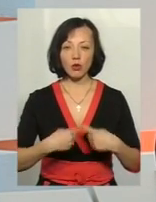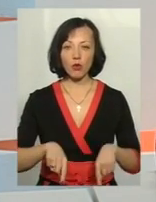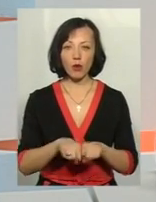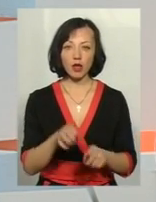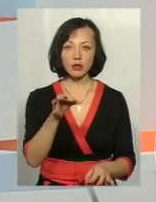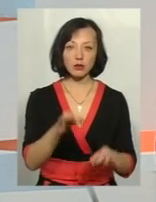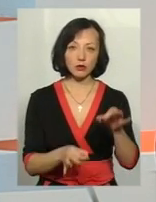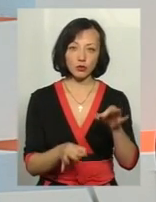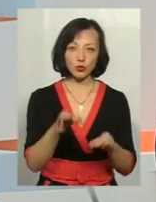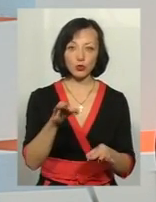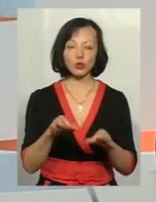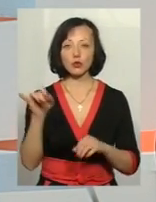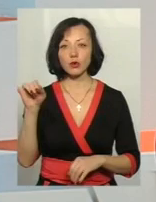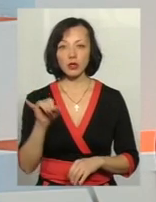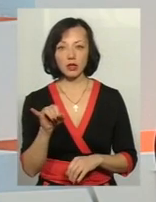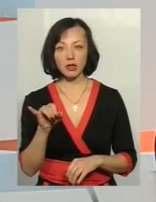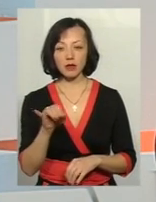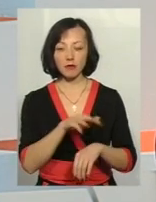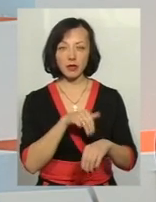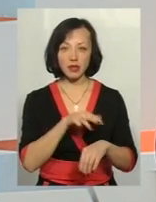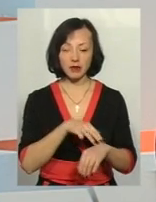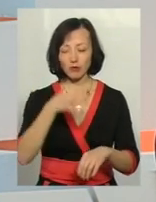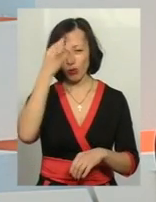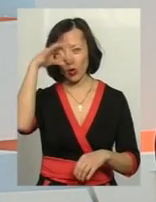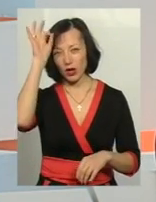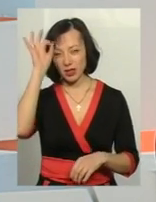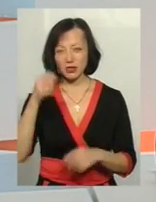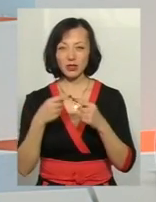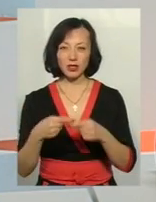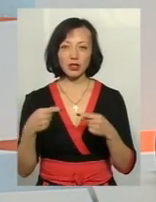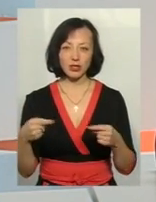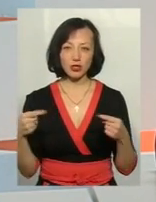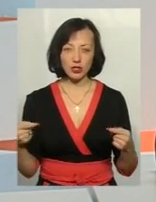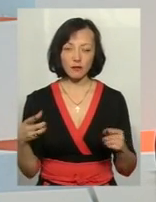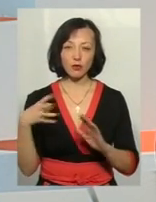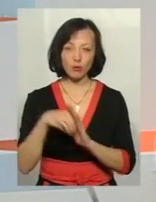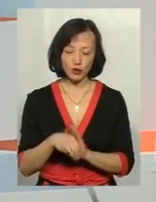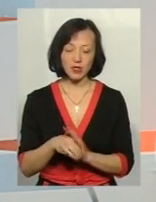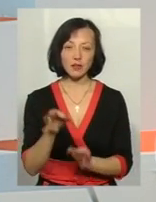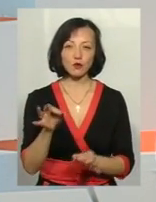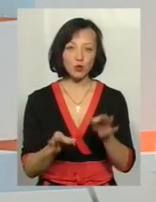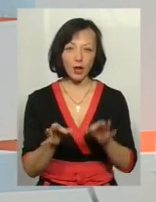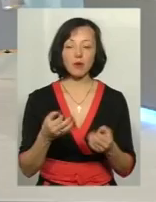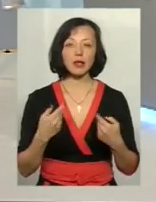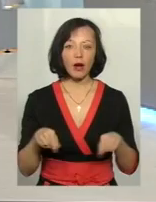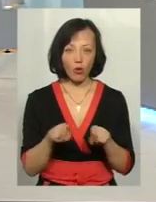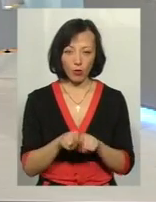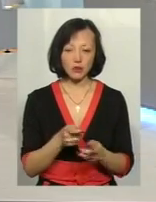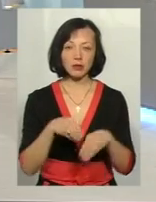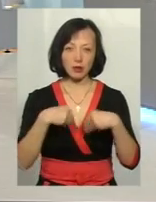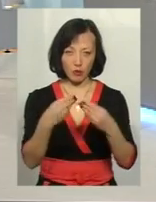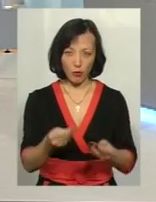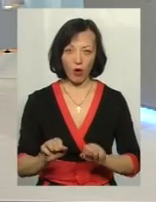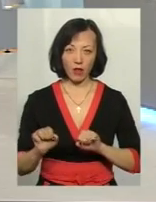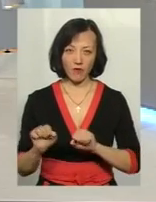внутрішніх справ, чи в поліції, чи в інших органах, і в тому числі в судах, ми також призначимо їм для